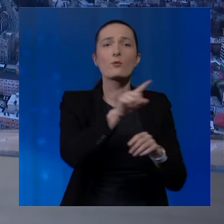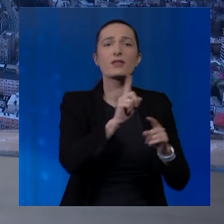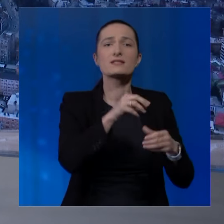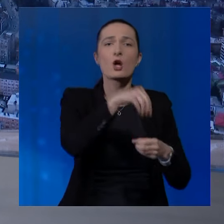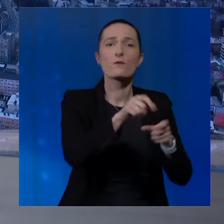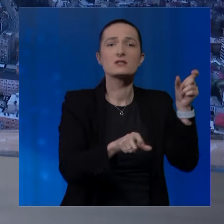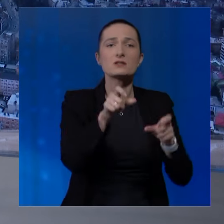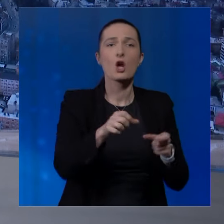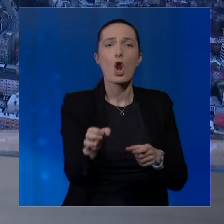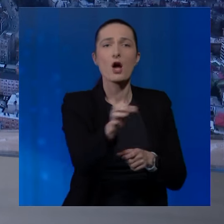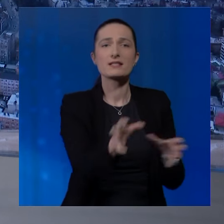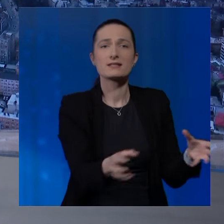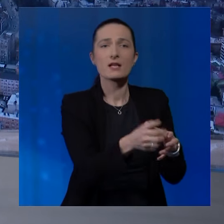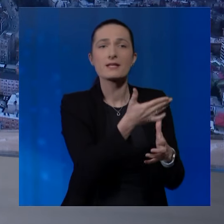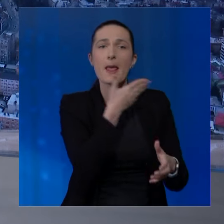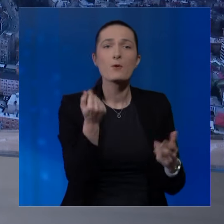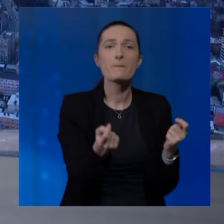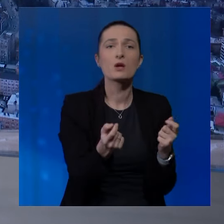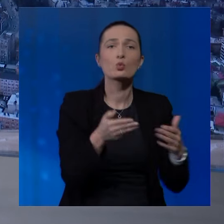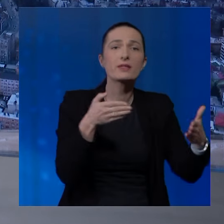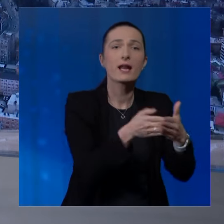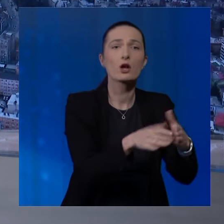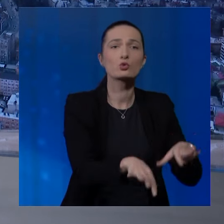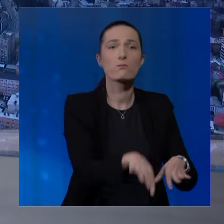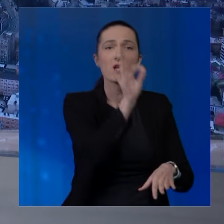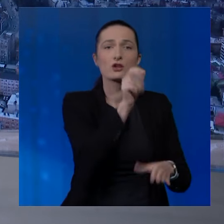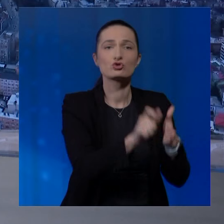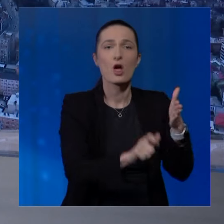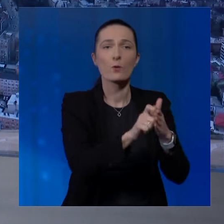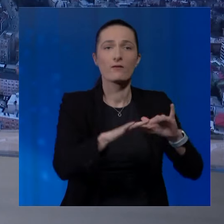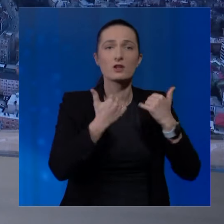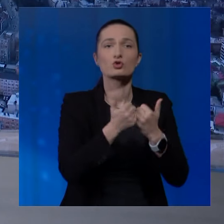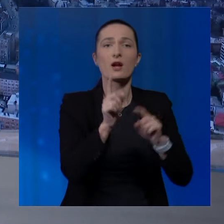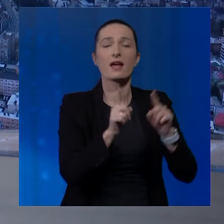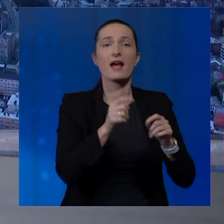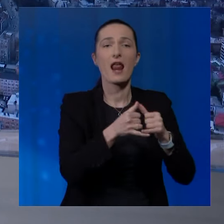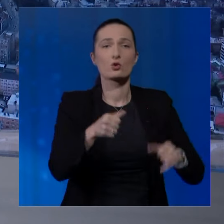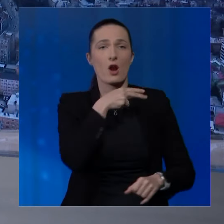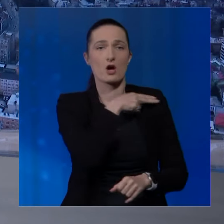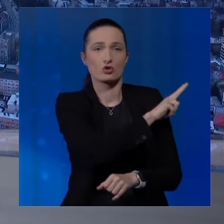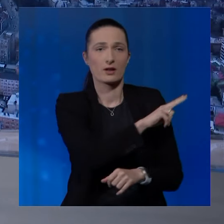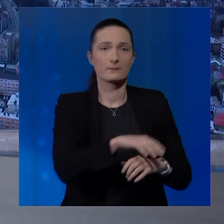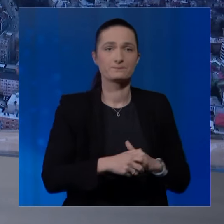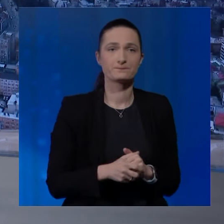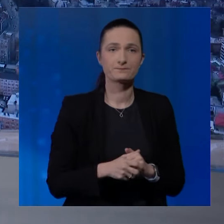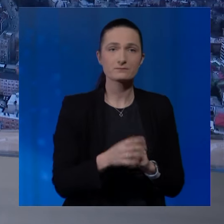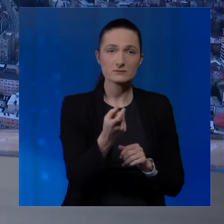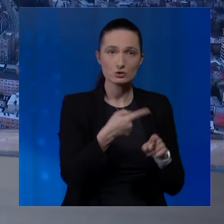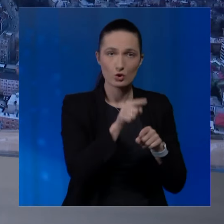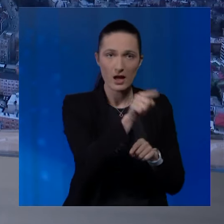stanovnici lokalnih zajednica nemaju priliku direktno birati članove Vijeća i gradonačelnik. Iz tog razloga